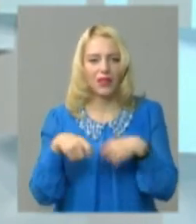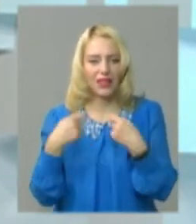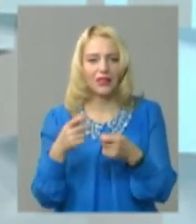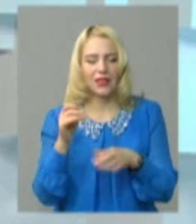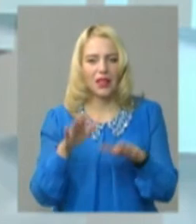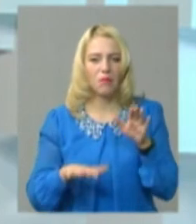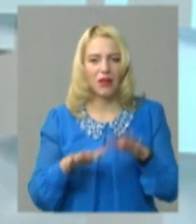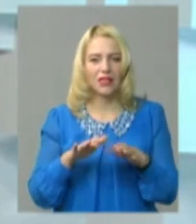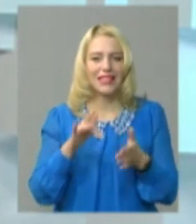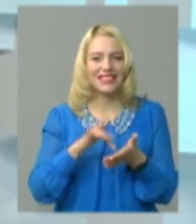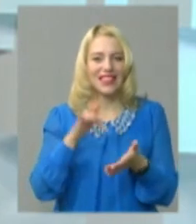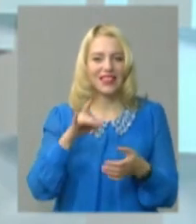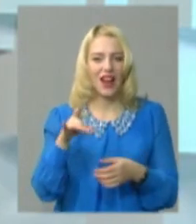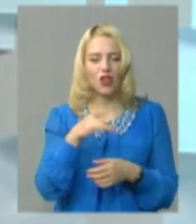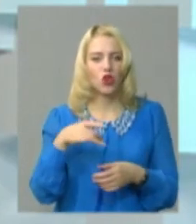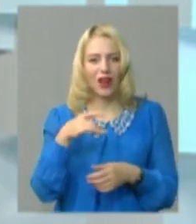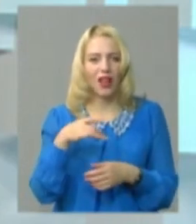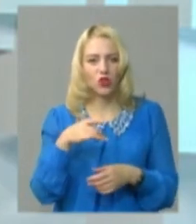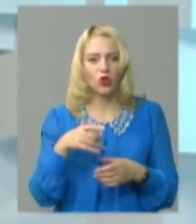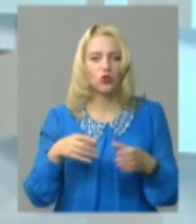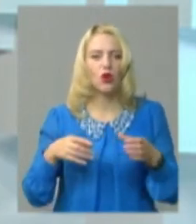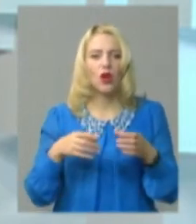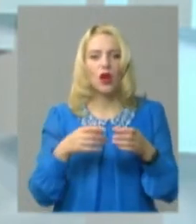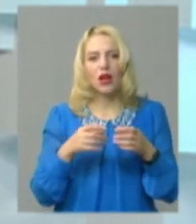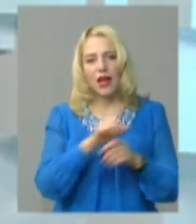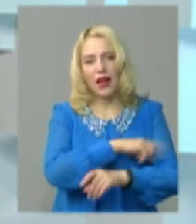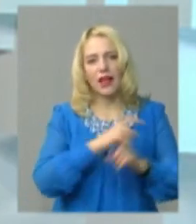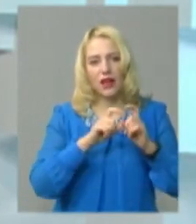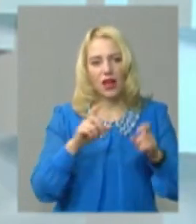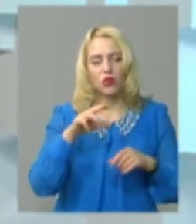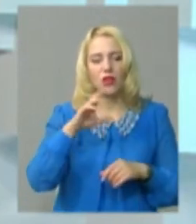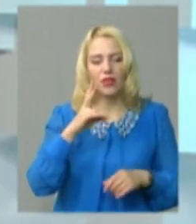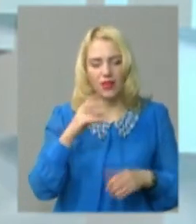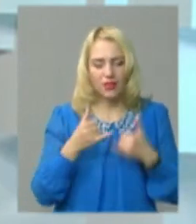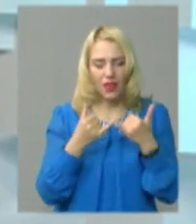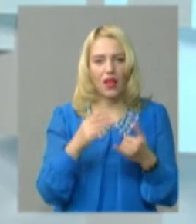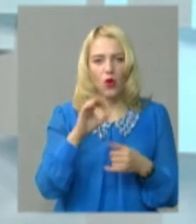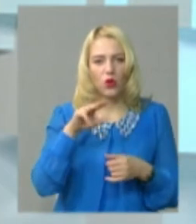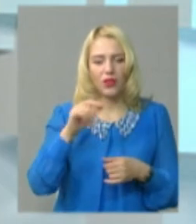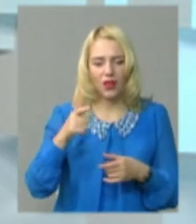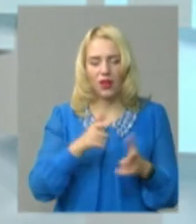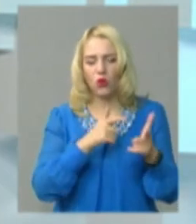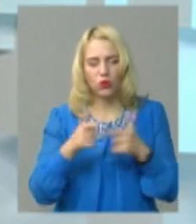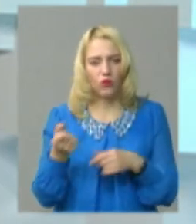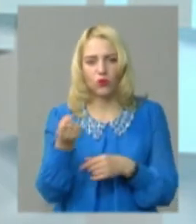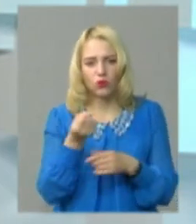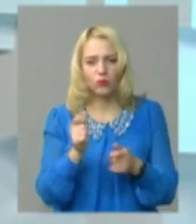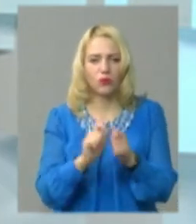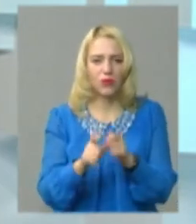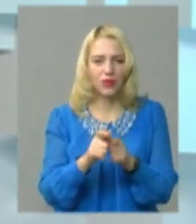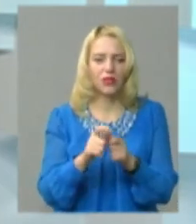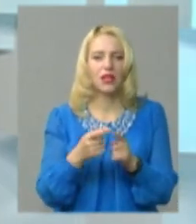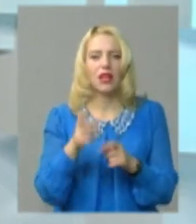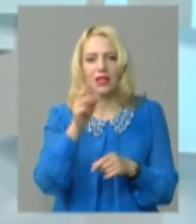баланс центральну районну лікарню на ОТГ. Вони готові оплачувати комунальні послуги, утримувати лікарні. Звичайно,